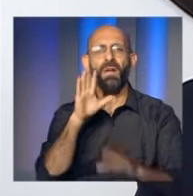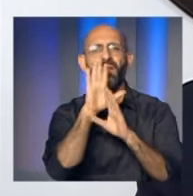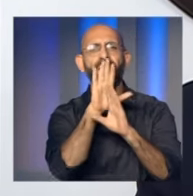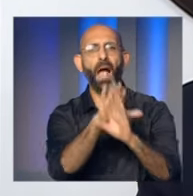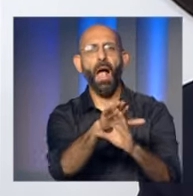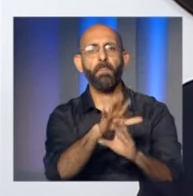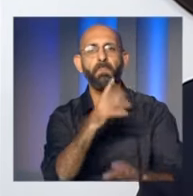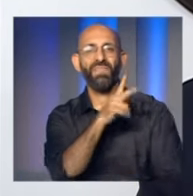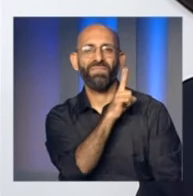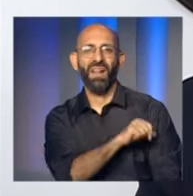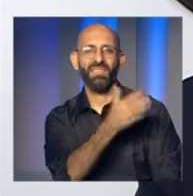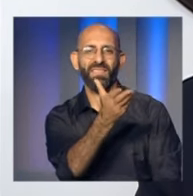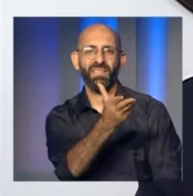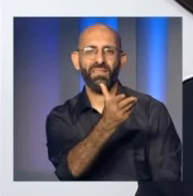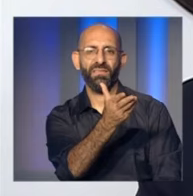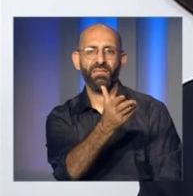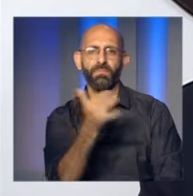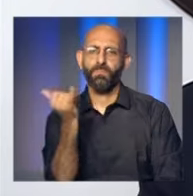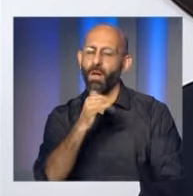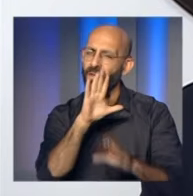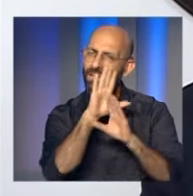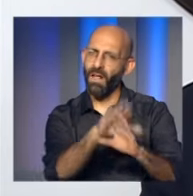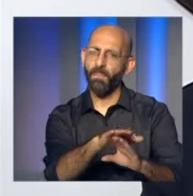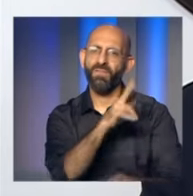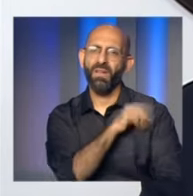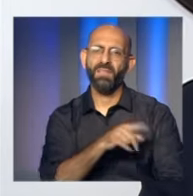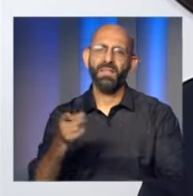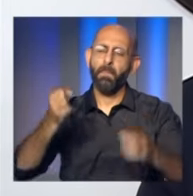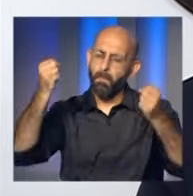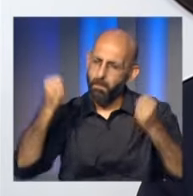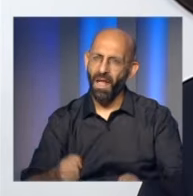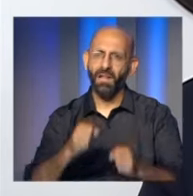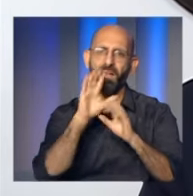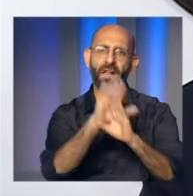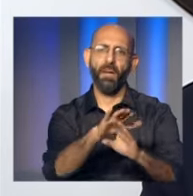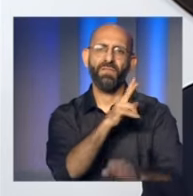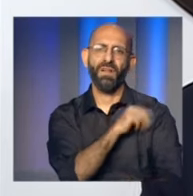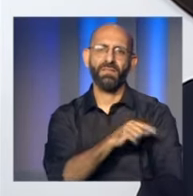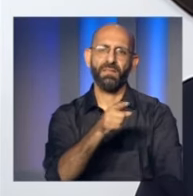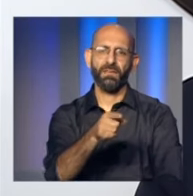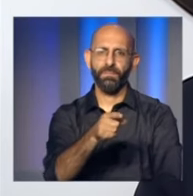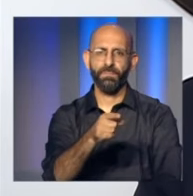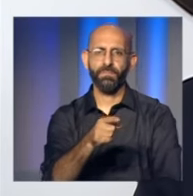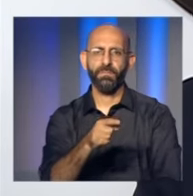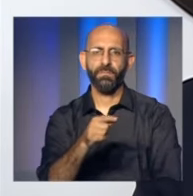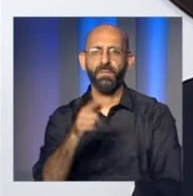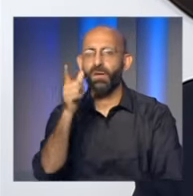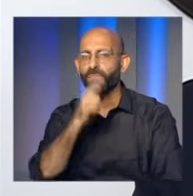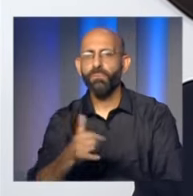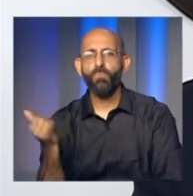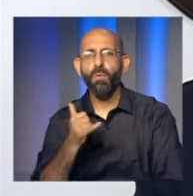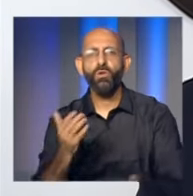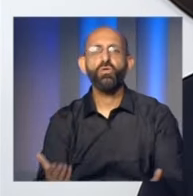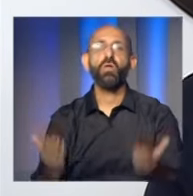عم بيطبقوا هذه السوابت هذا الحياد مع دعم القضية الفلسطينية مع النائب